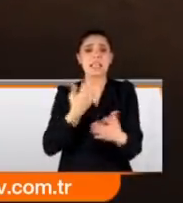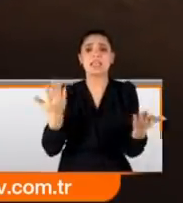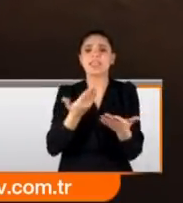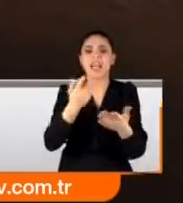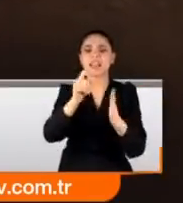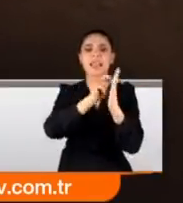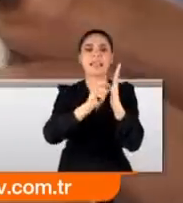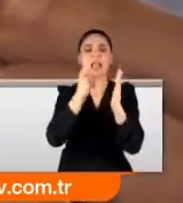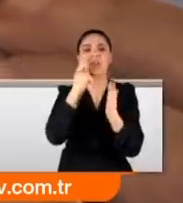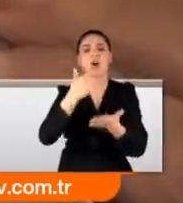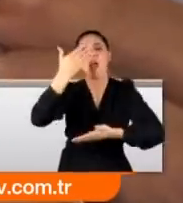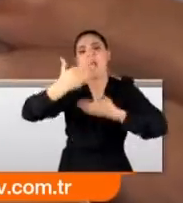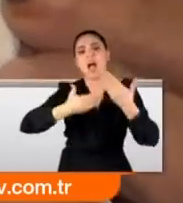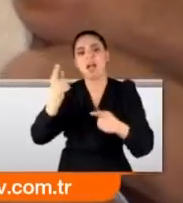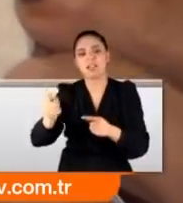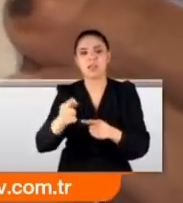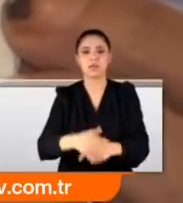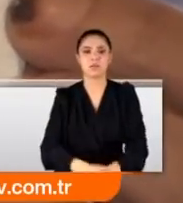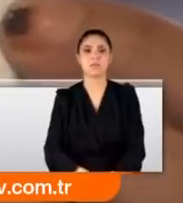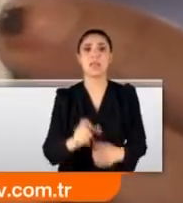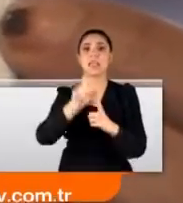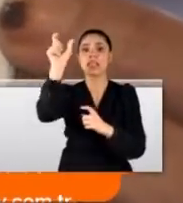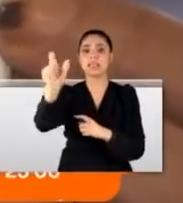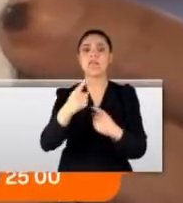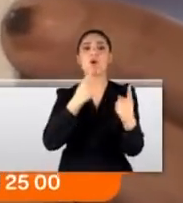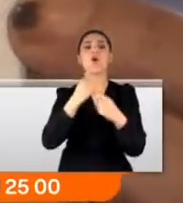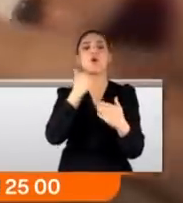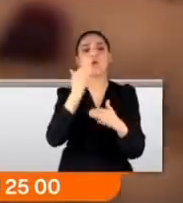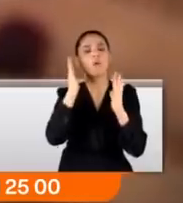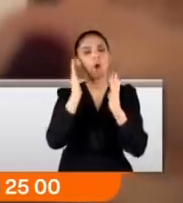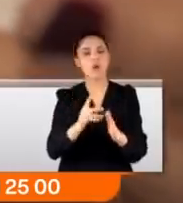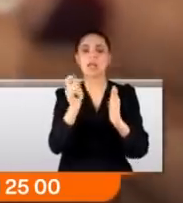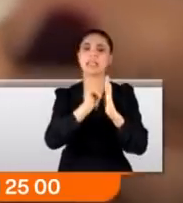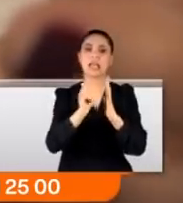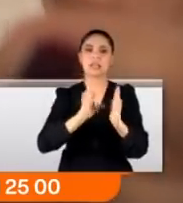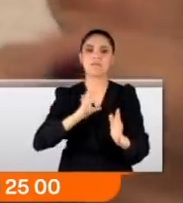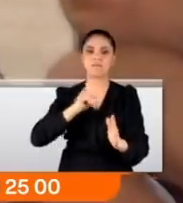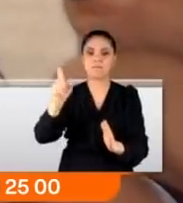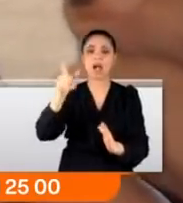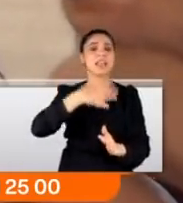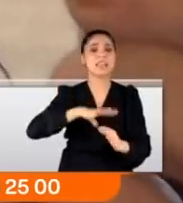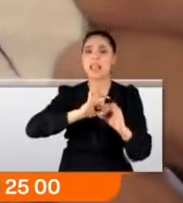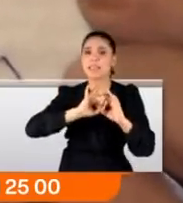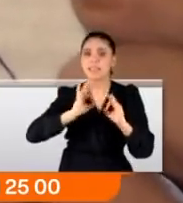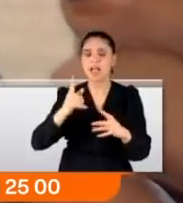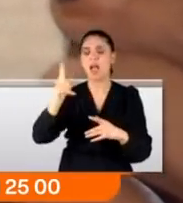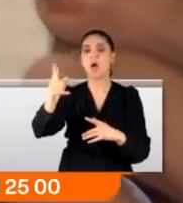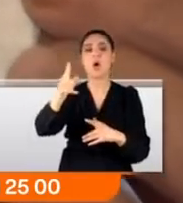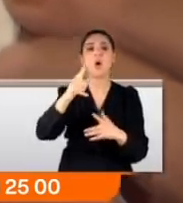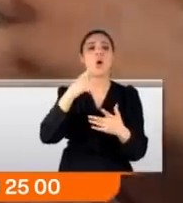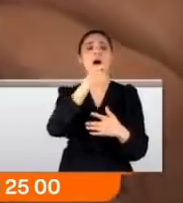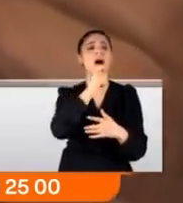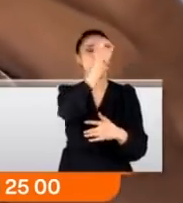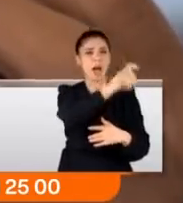işte böyle kağıda yazarak anlatıyor. Sefa Angişan konuşamasa da işte yazarak o isteğini dile getiriyor. Öyle ki o